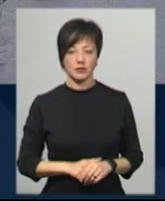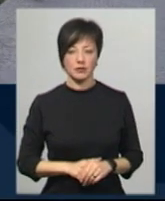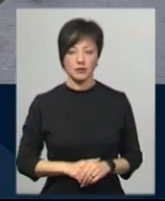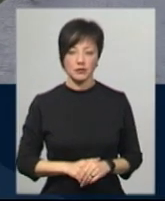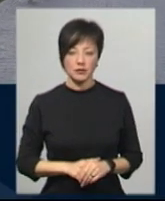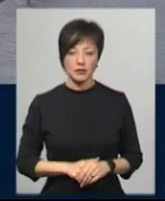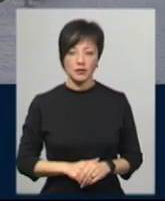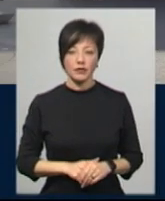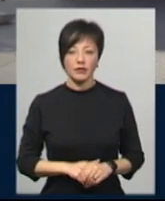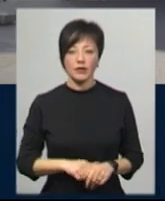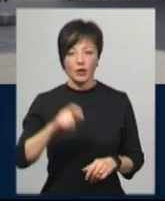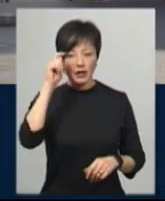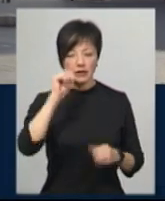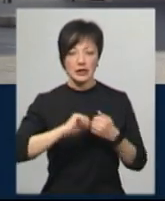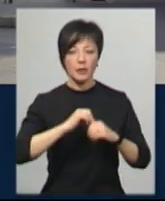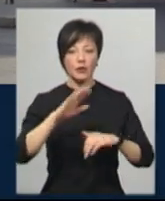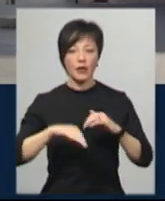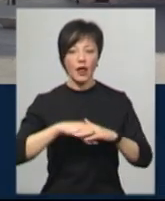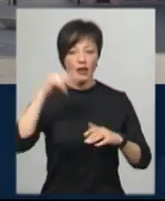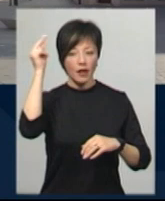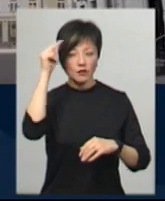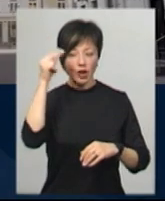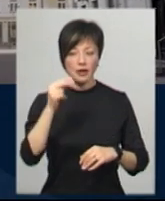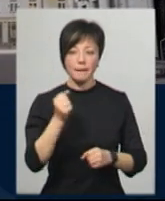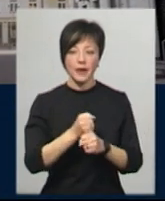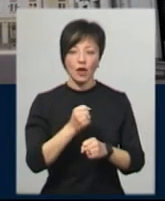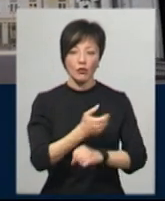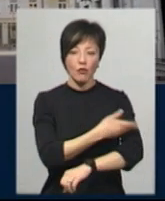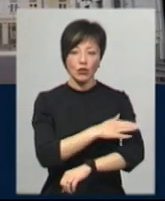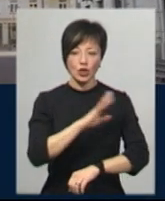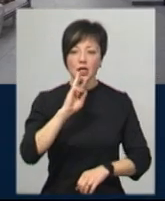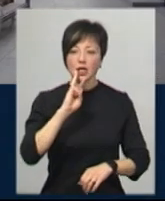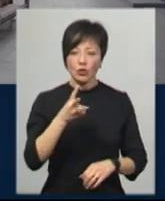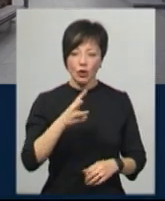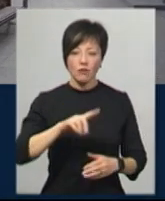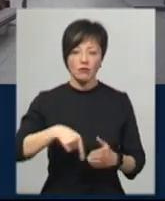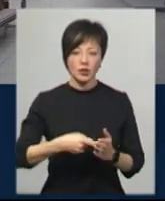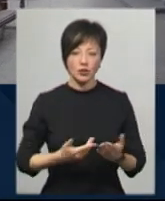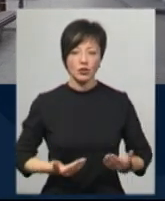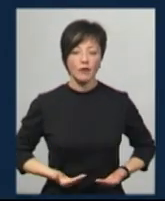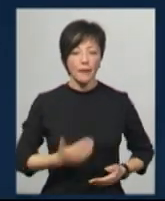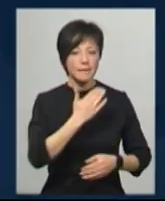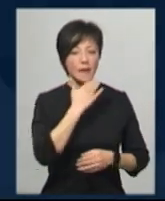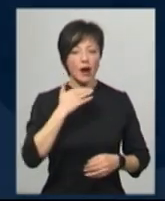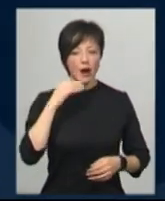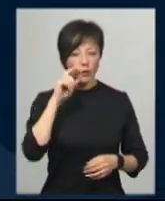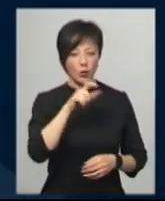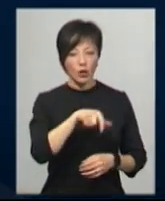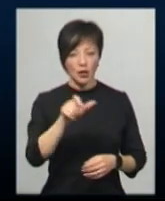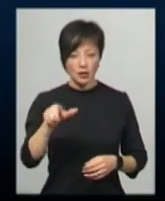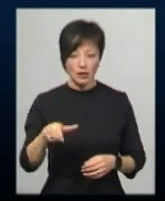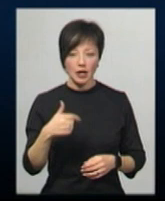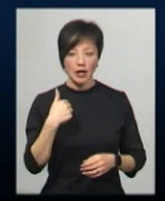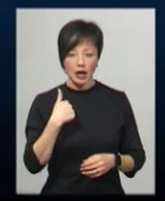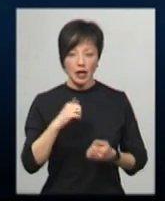Владислав Якубча з камінця Подільського. Навчається і працює в Польщі вже ті роки. Хлопець каже, у місті, де він живе, багато українців. Я приїхав з камінця